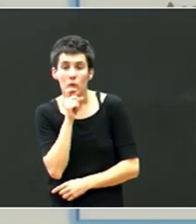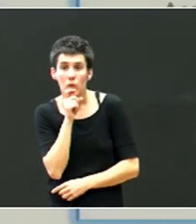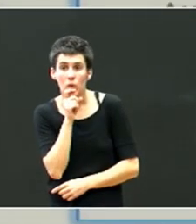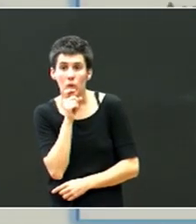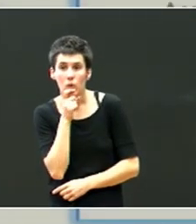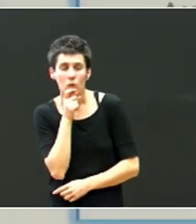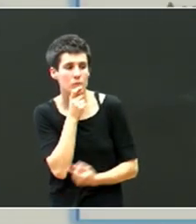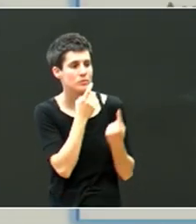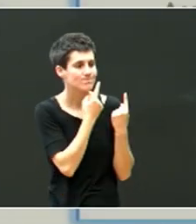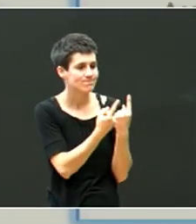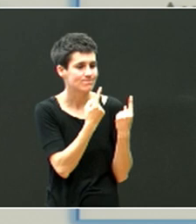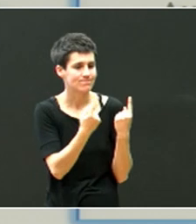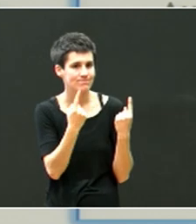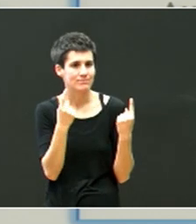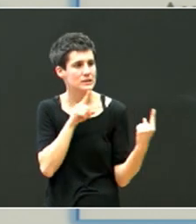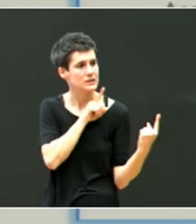estrukturatzea.